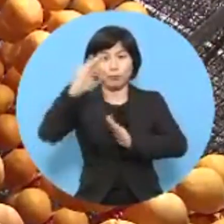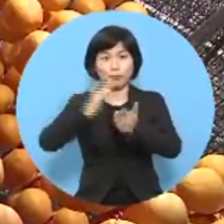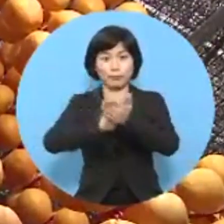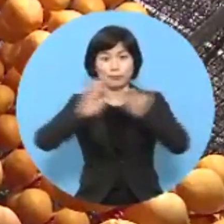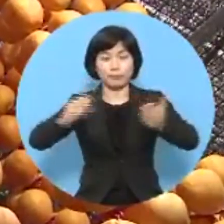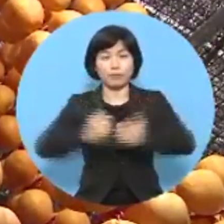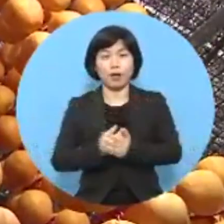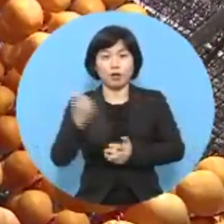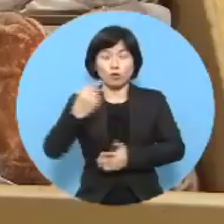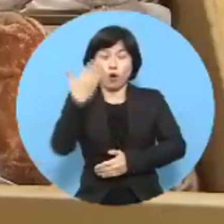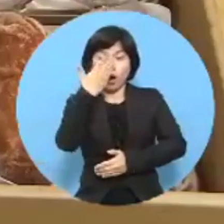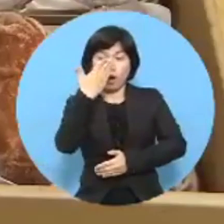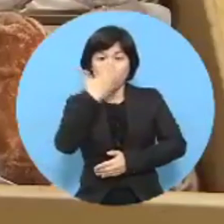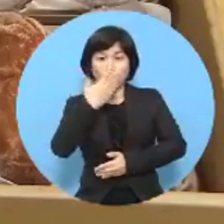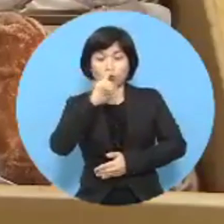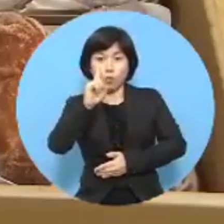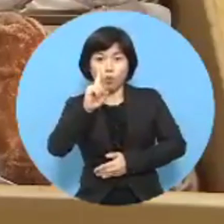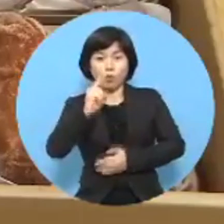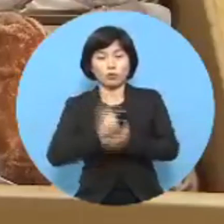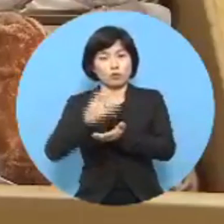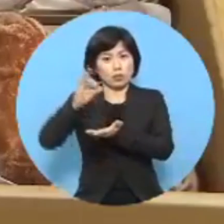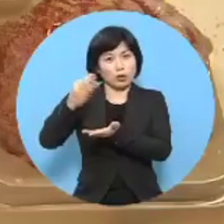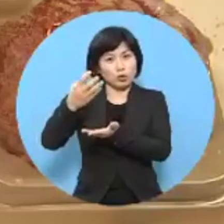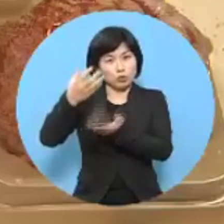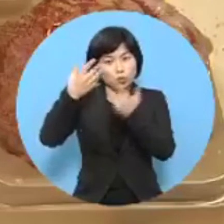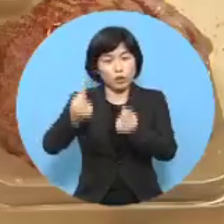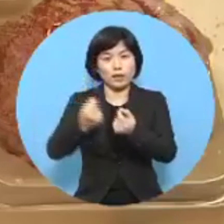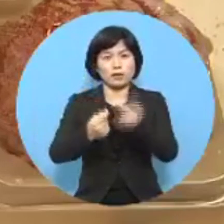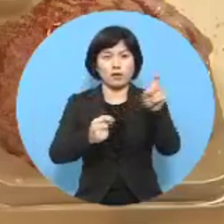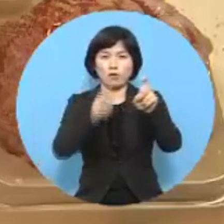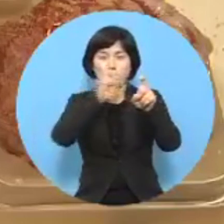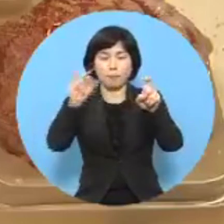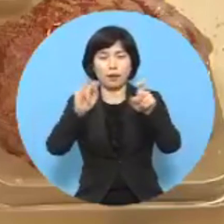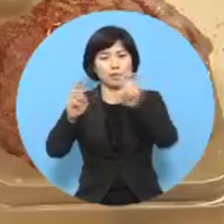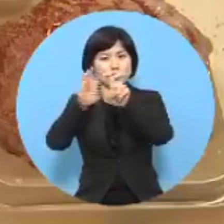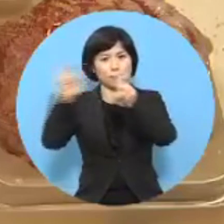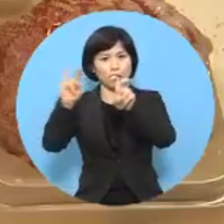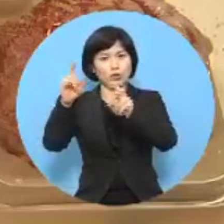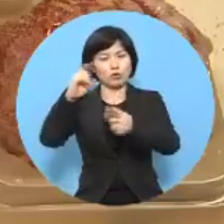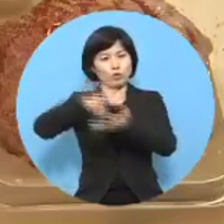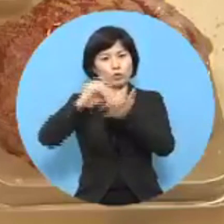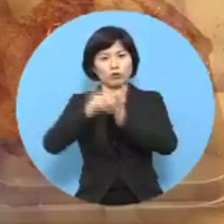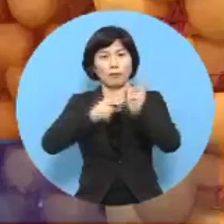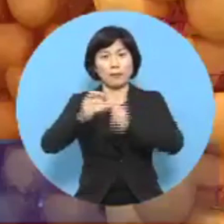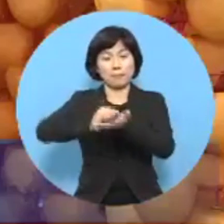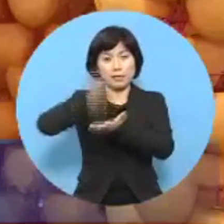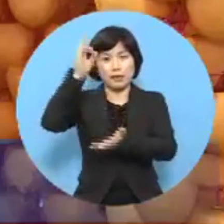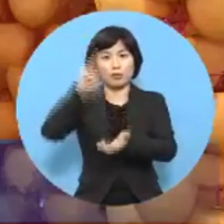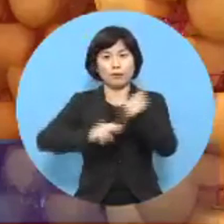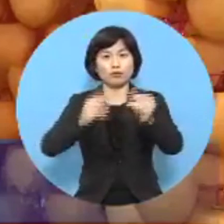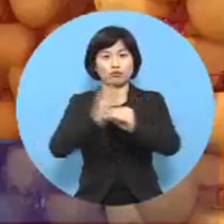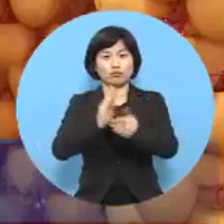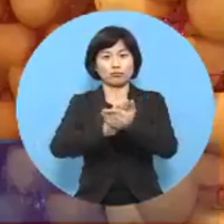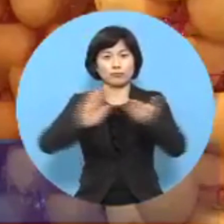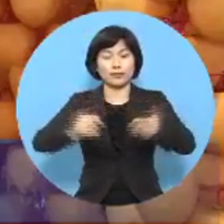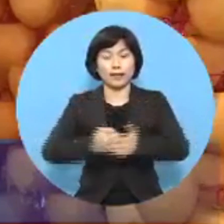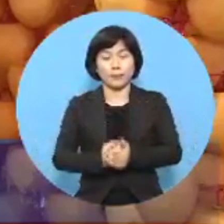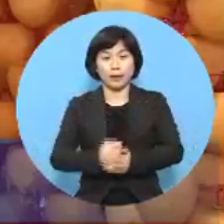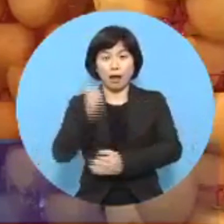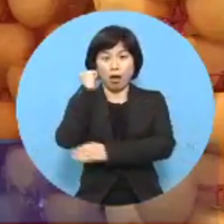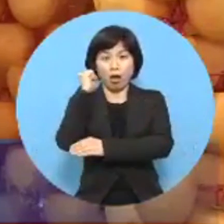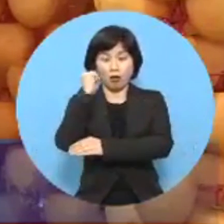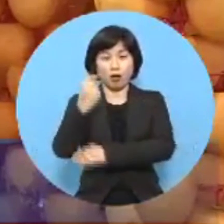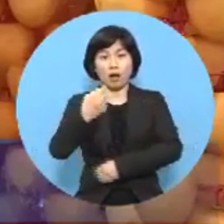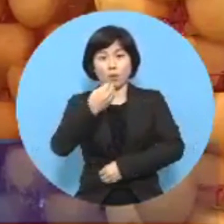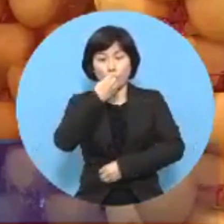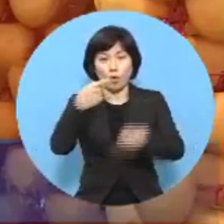가격 또한 생과에 비해 10배에서 20배 높은 가격에 판매되고 있습니다. 영암 대봉 곶감은